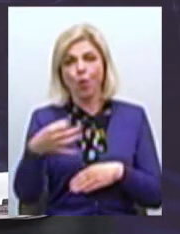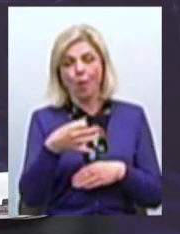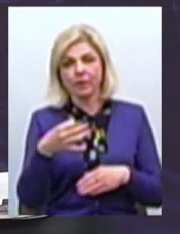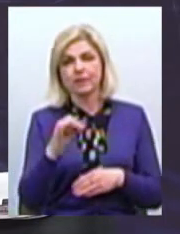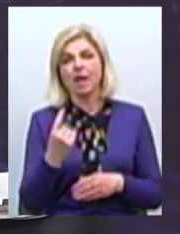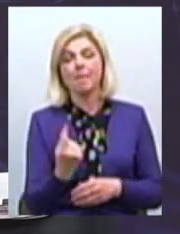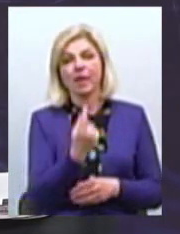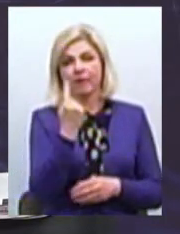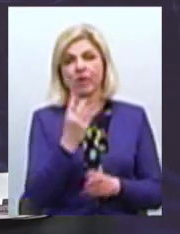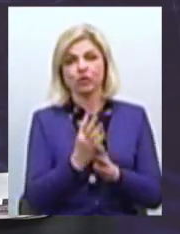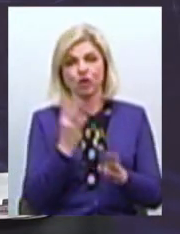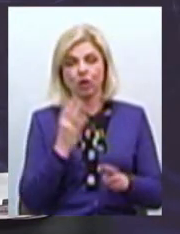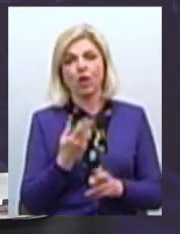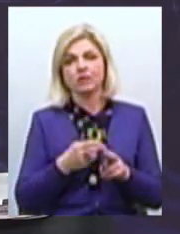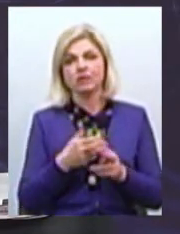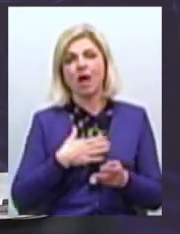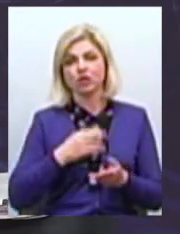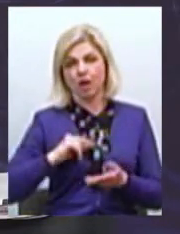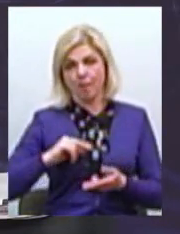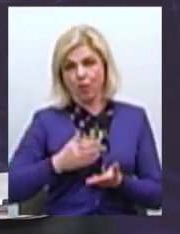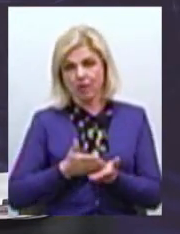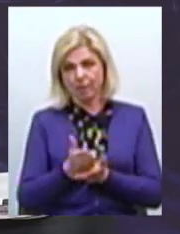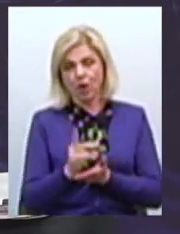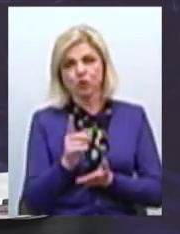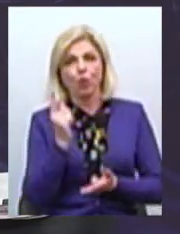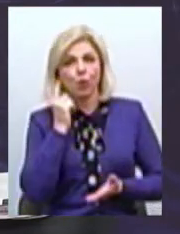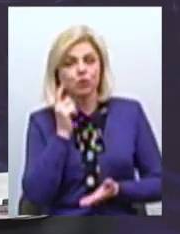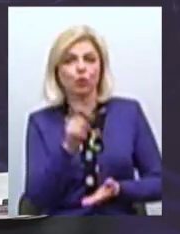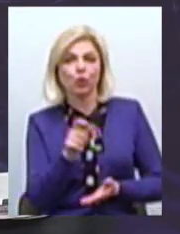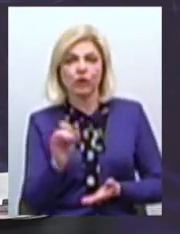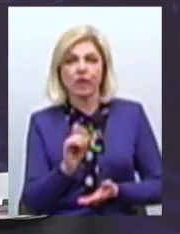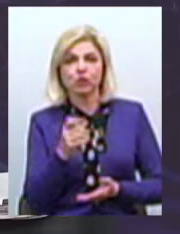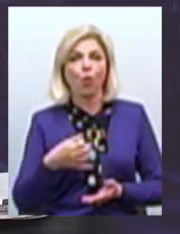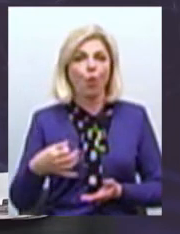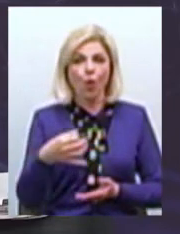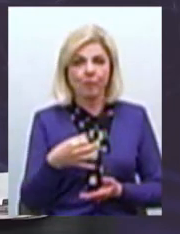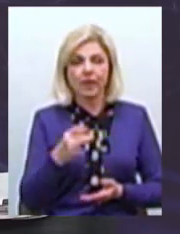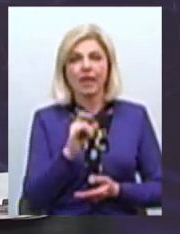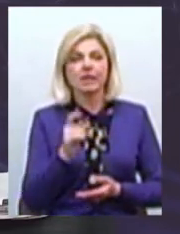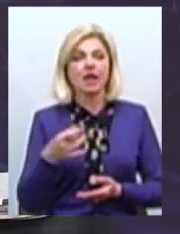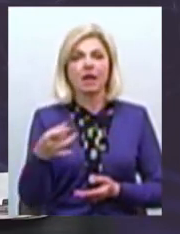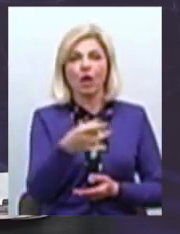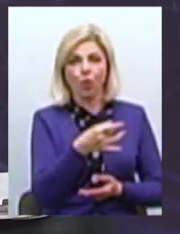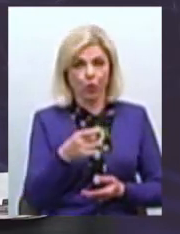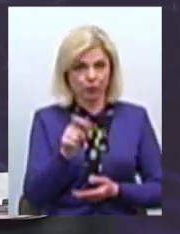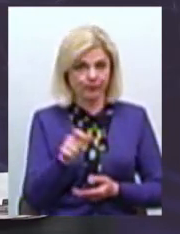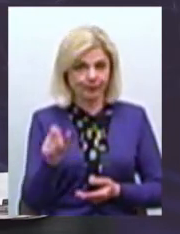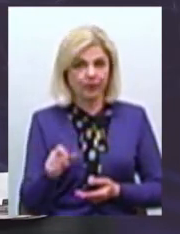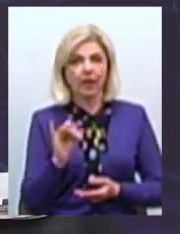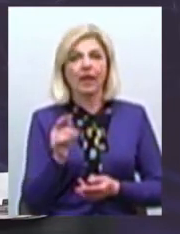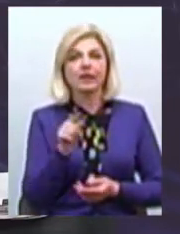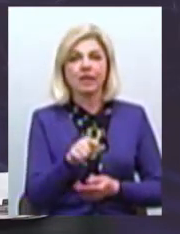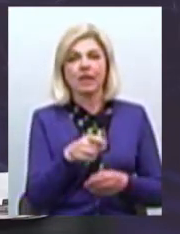наша робота направлена на те, щоб почути громадян з області, почути громадян з району І ті